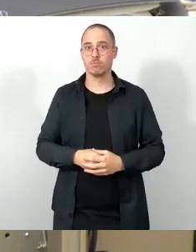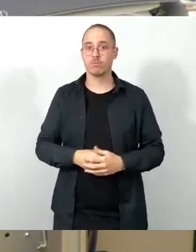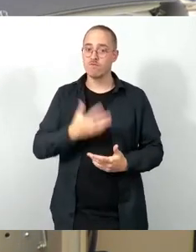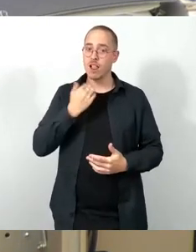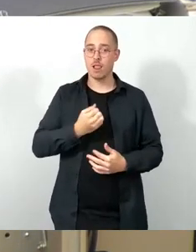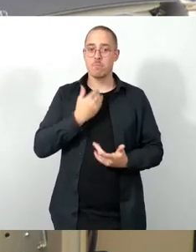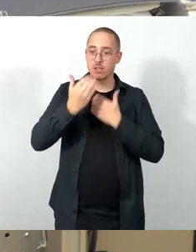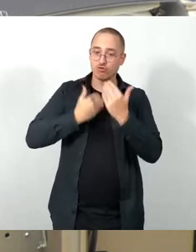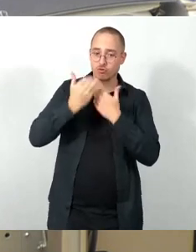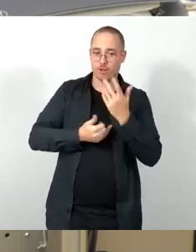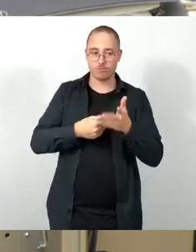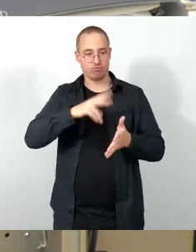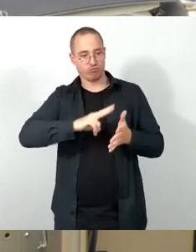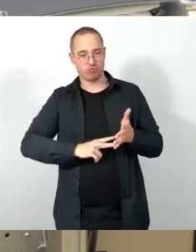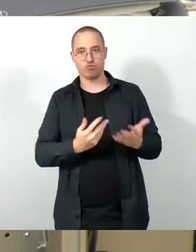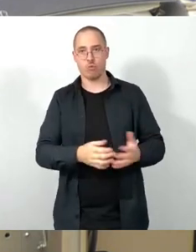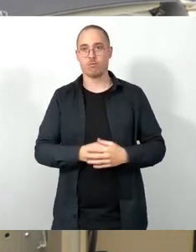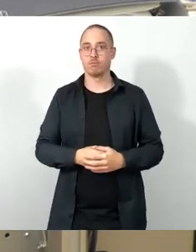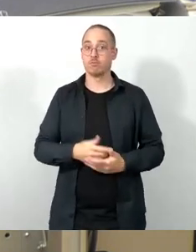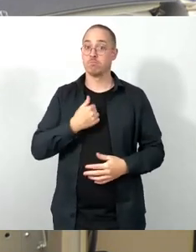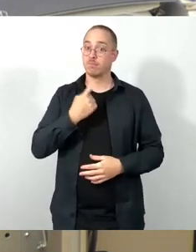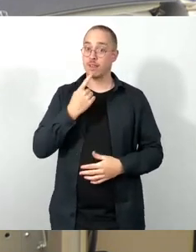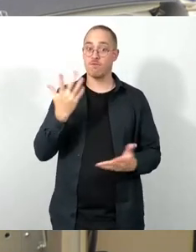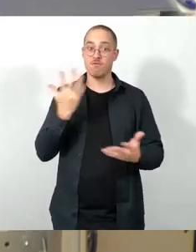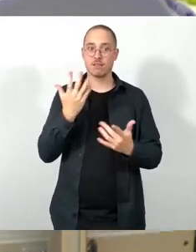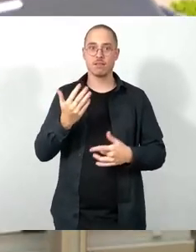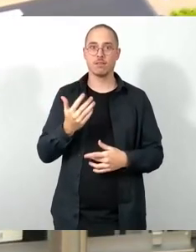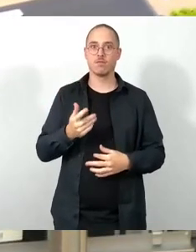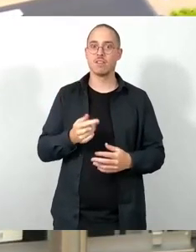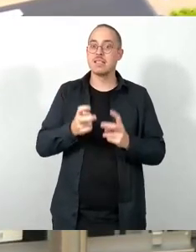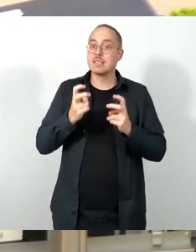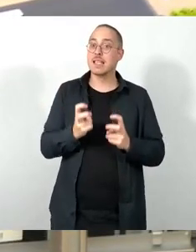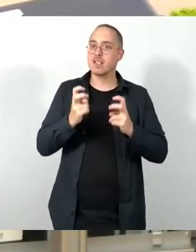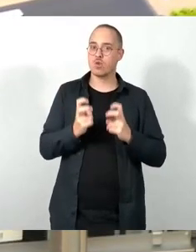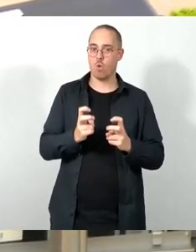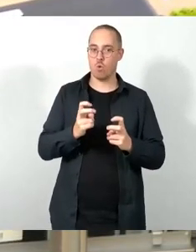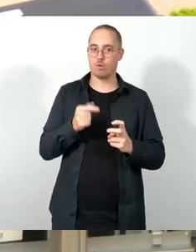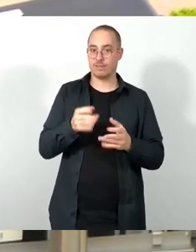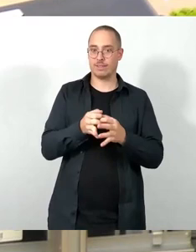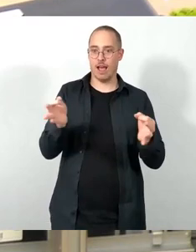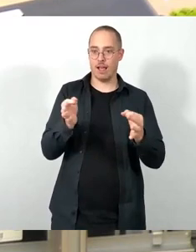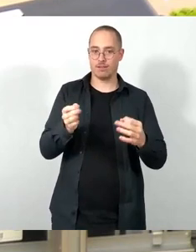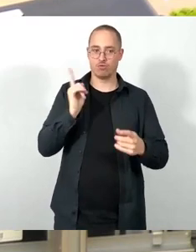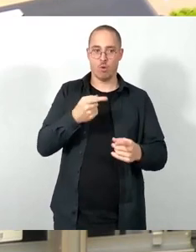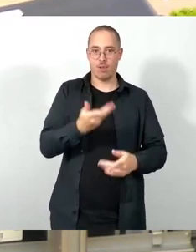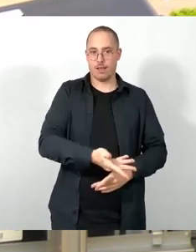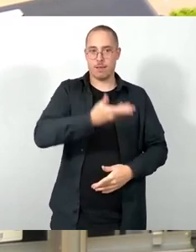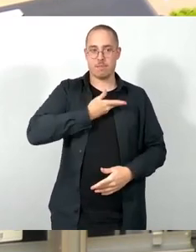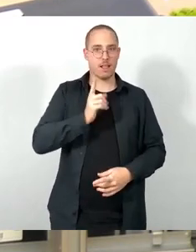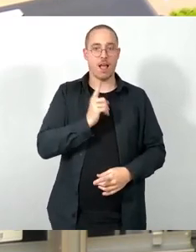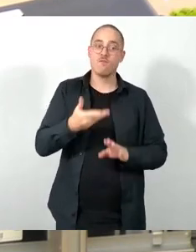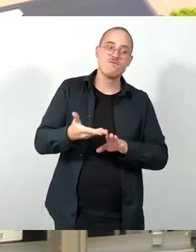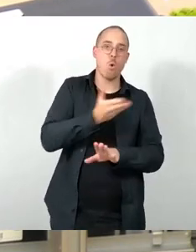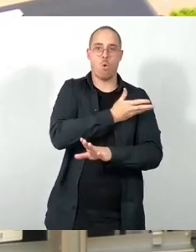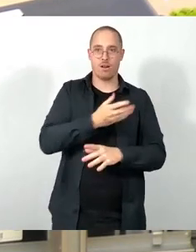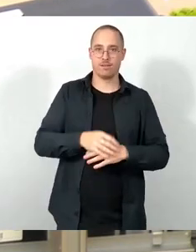ich hatte extra gesagt, ich möchte die nicht erst am Tag der Sitzung zugestellt bekommen. Die Verwaltung hat das wirklich genommen, hat es einen